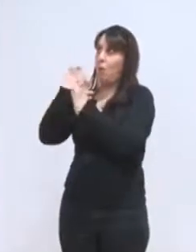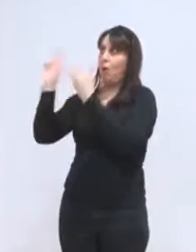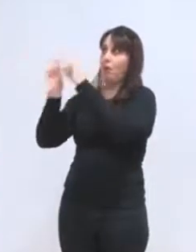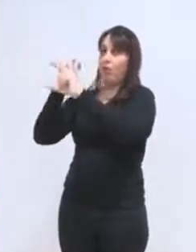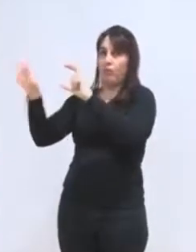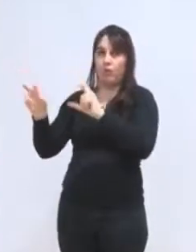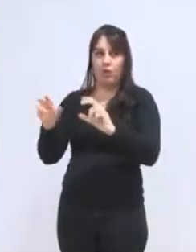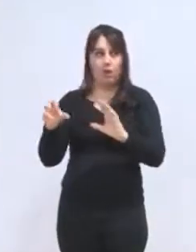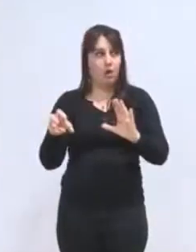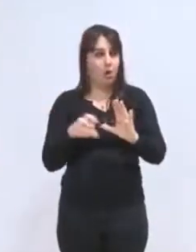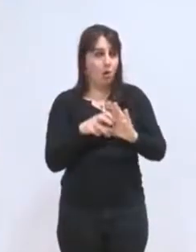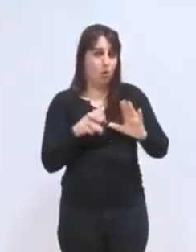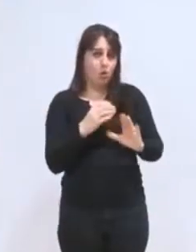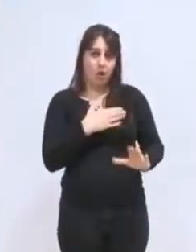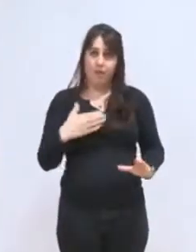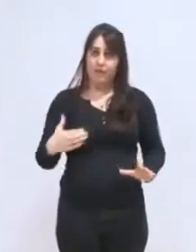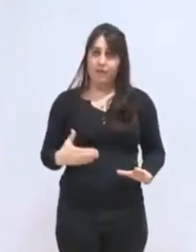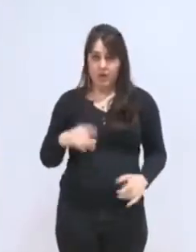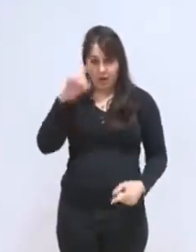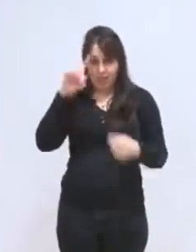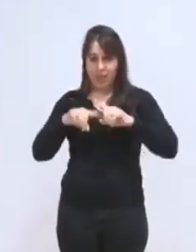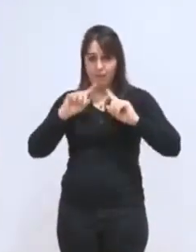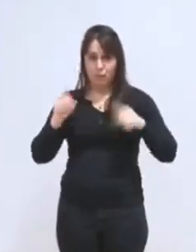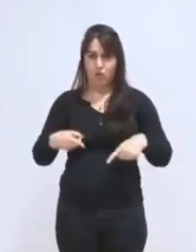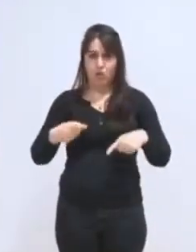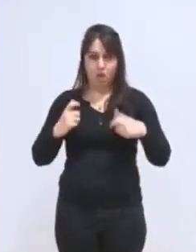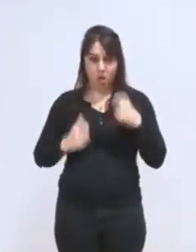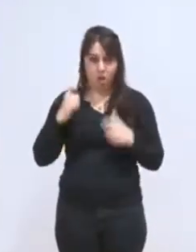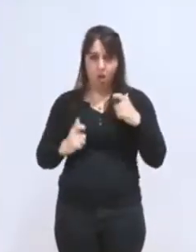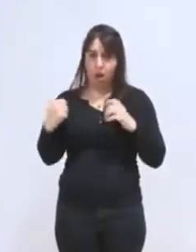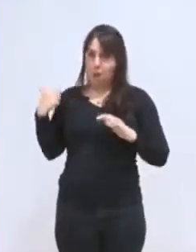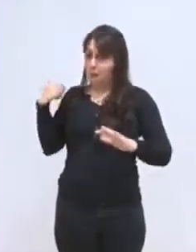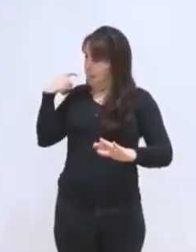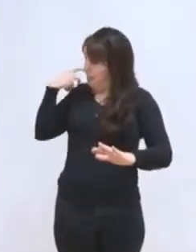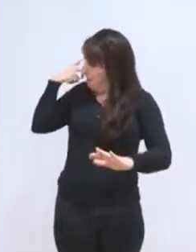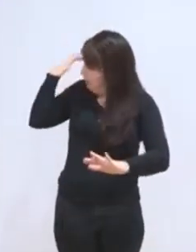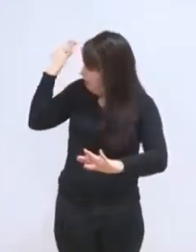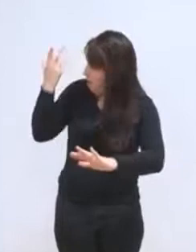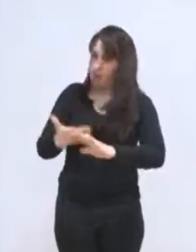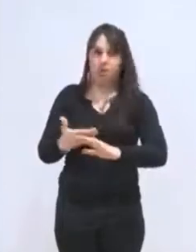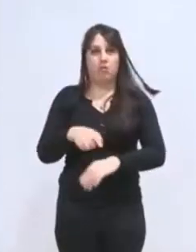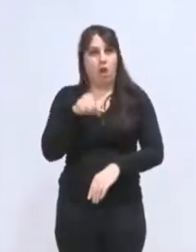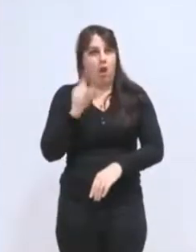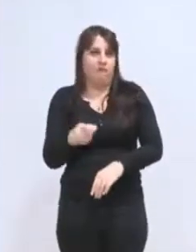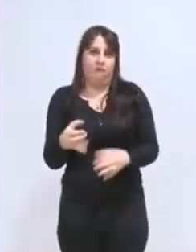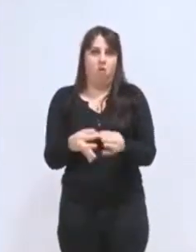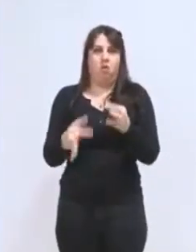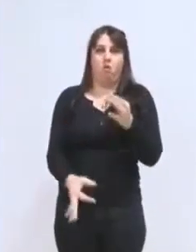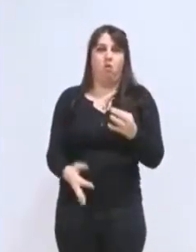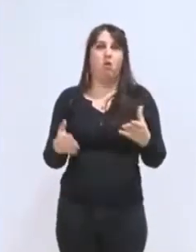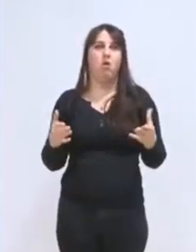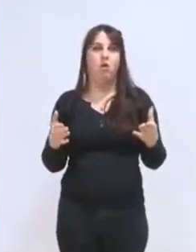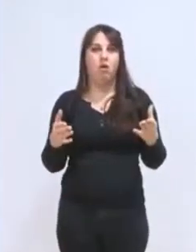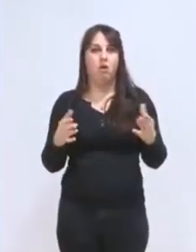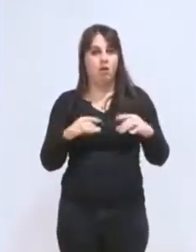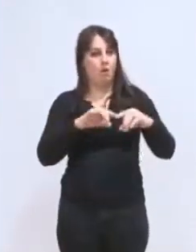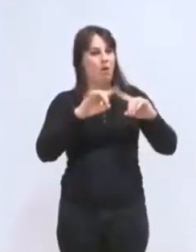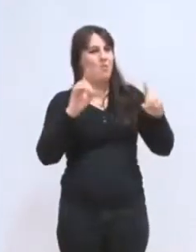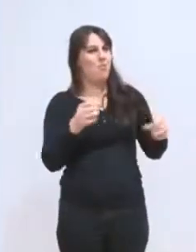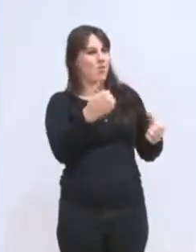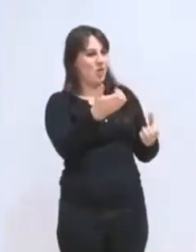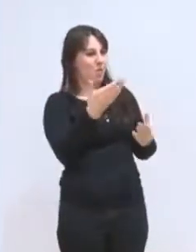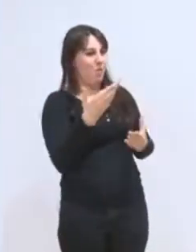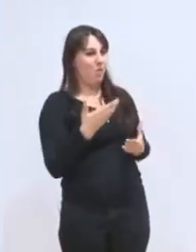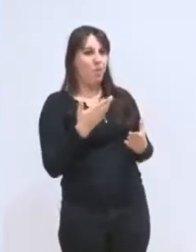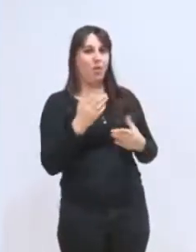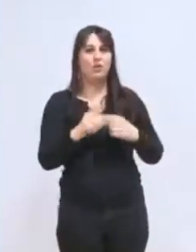budgétaire de la ville qu'il va falloir traiter à un moment. Et c'est un point qui me ramène à votre budget et à la proposition